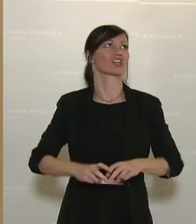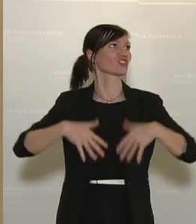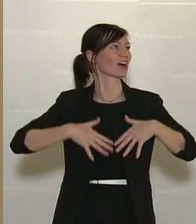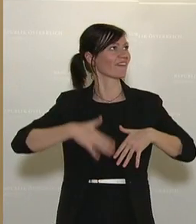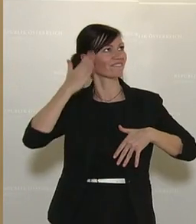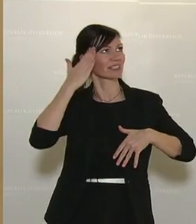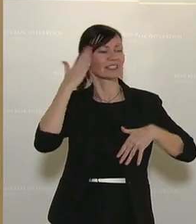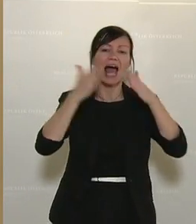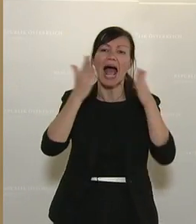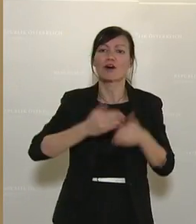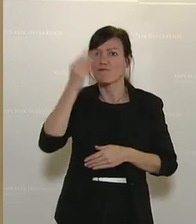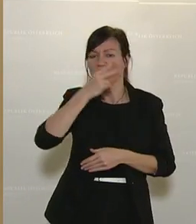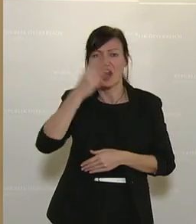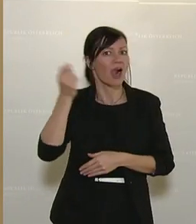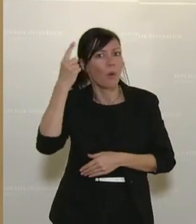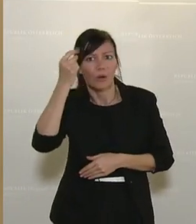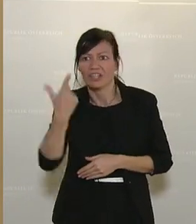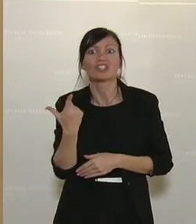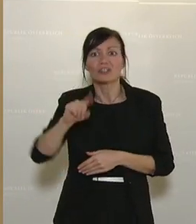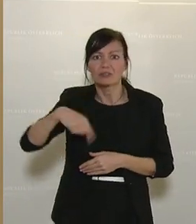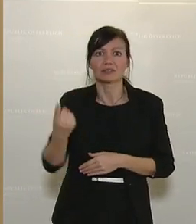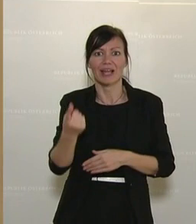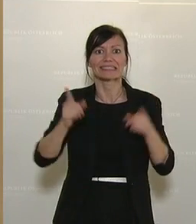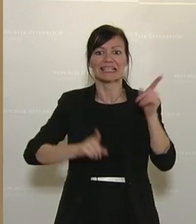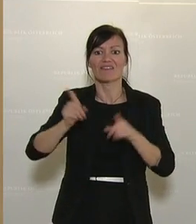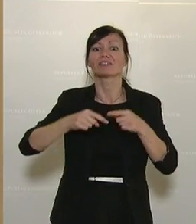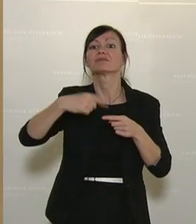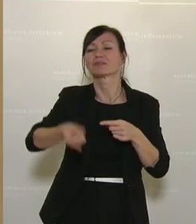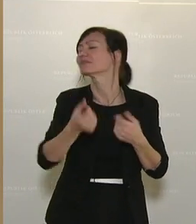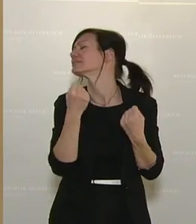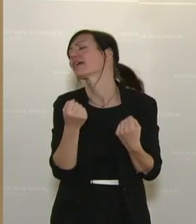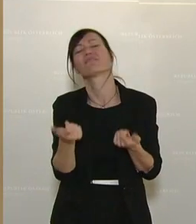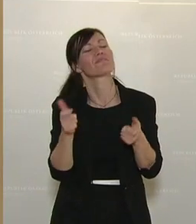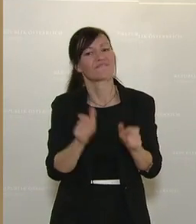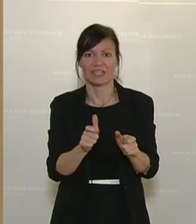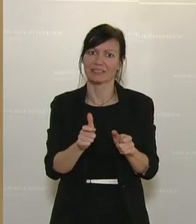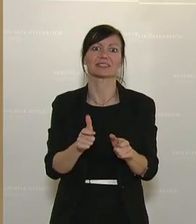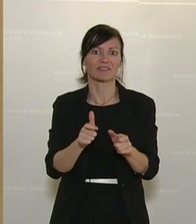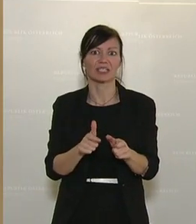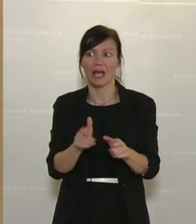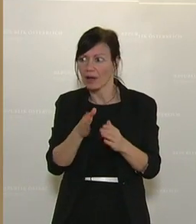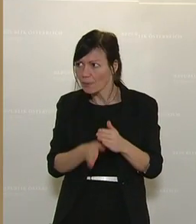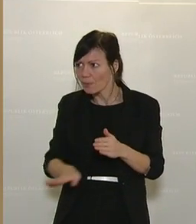natürlich ohne Maßnahmen die Infektionen wieder gestiegen werden. Zum Zweiten, auch eine wichtige Zahl.